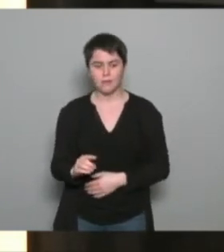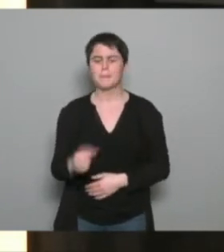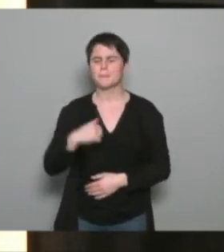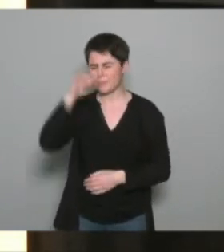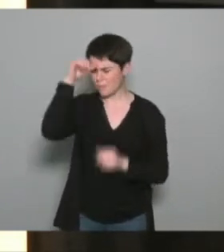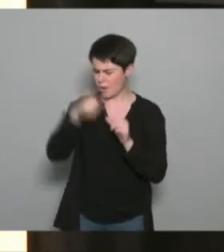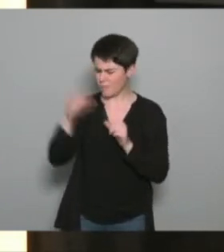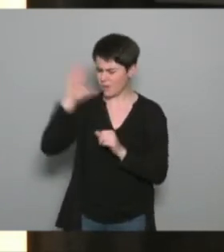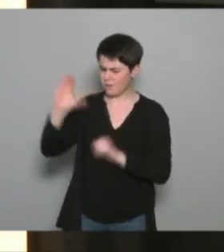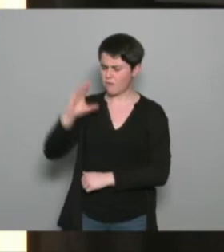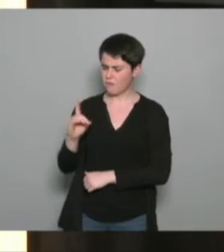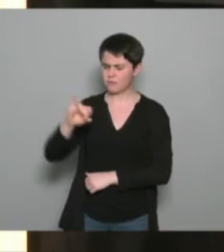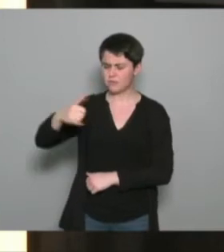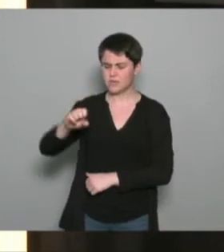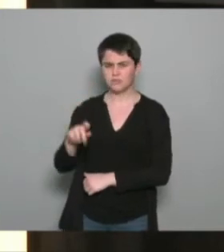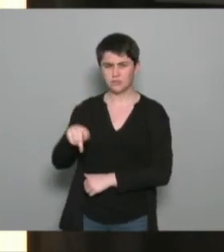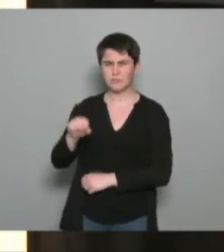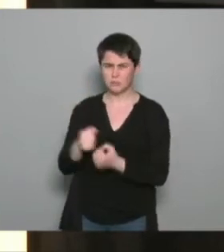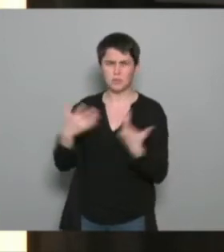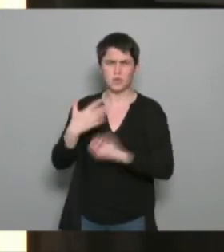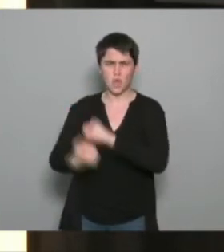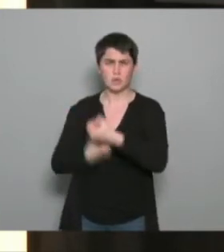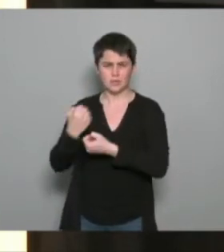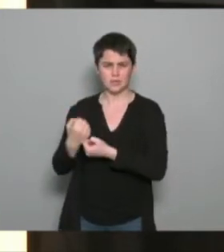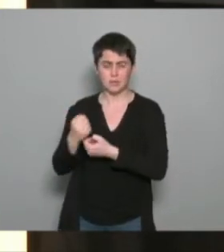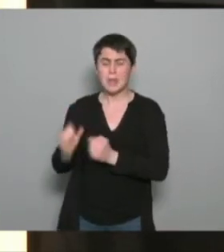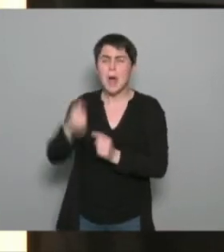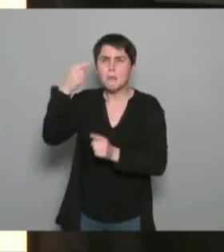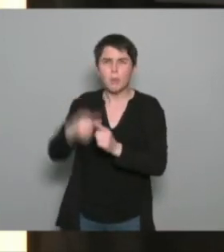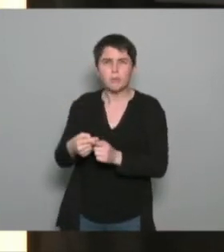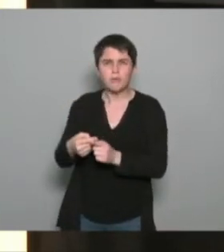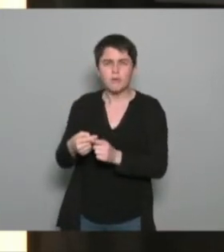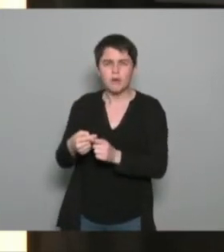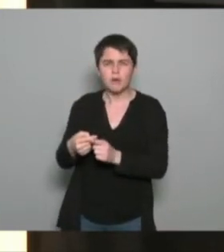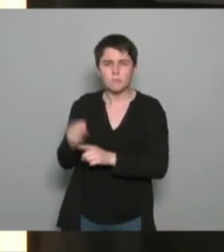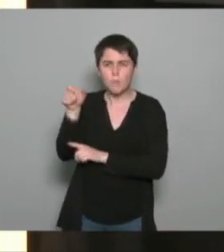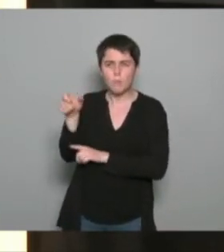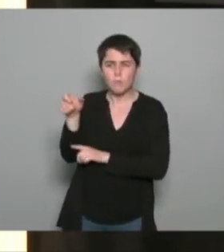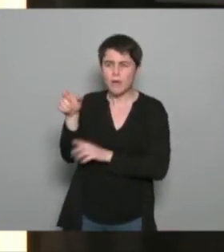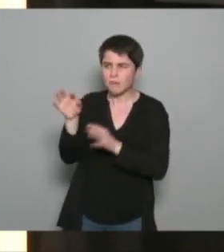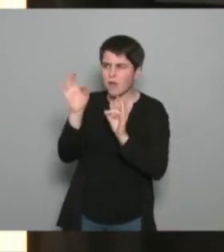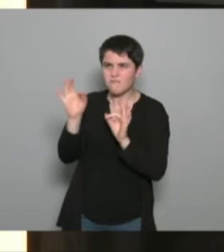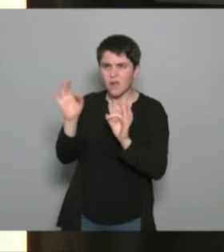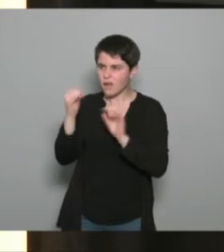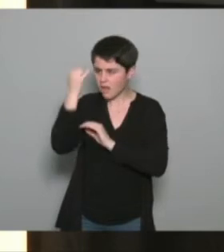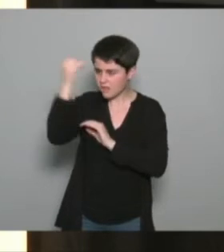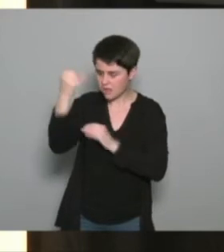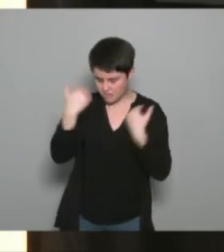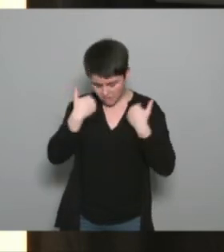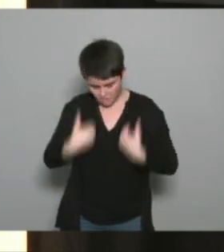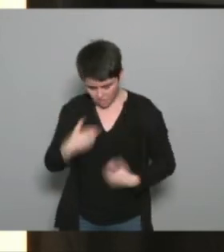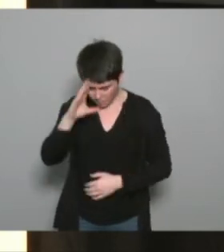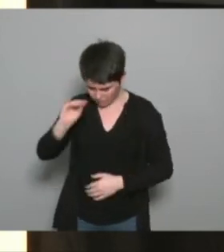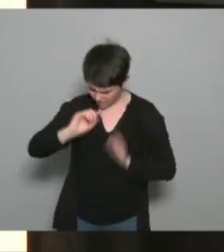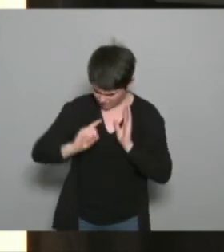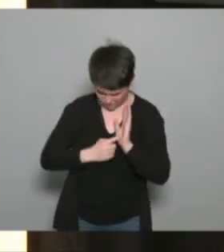quand j'ai passé un DG il y a quelques années c'était la première fois que j'entendais parler de ça de légitimité d'identité professionnelle et c'est